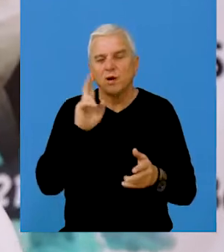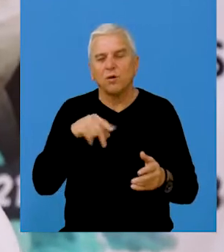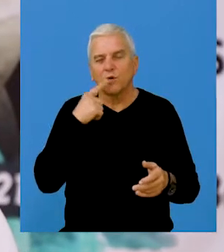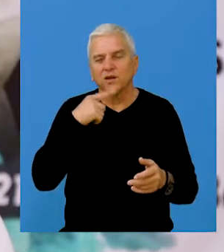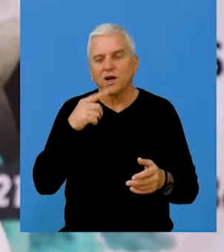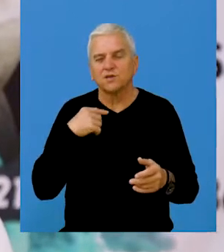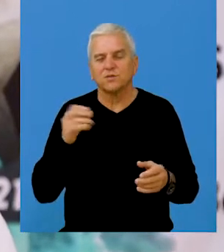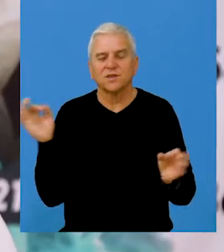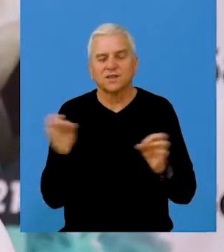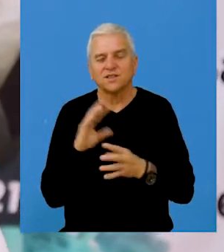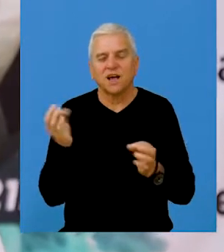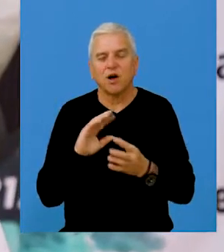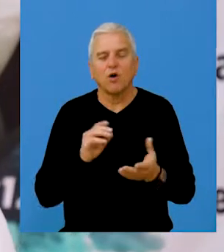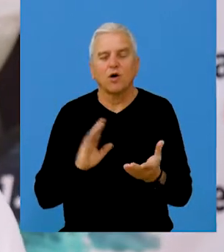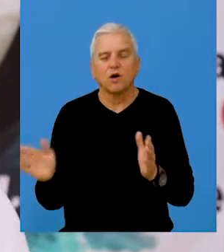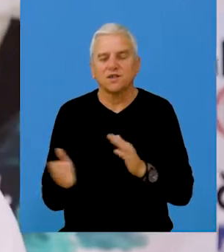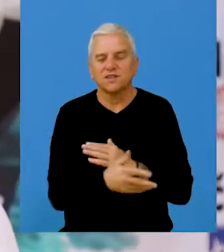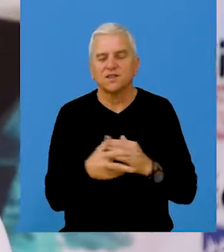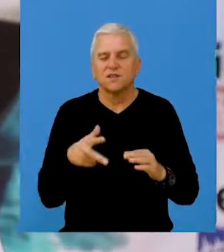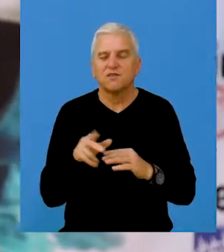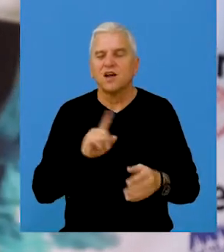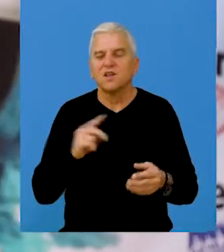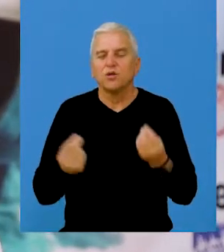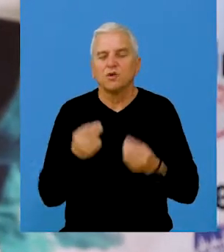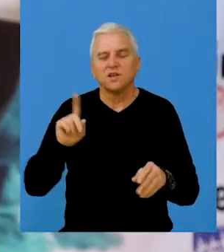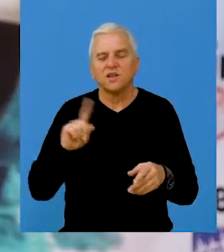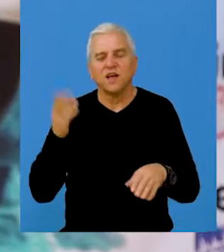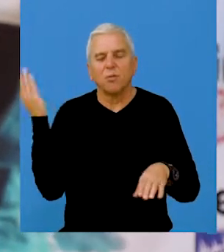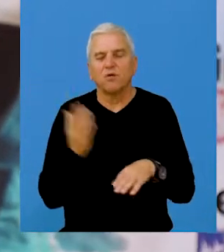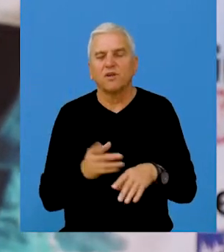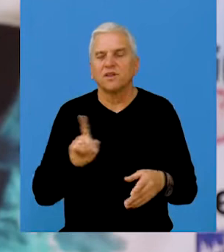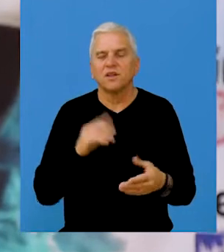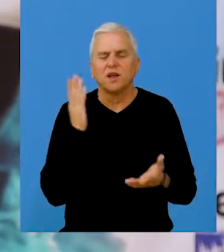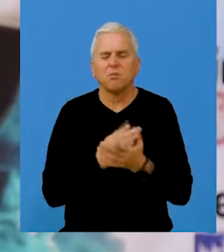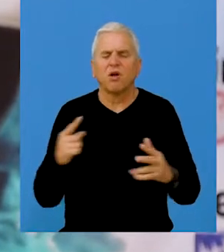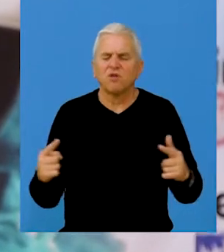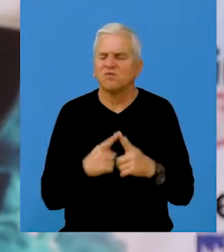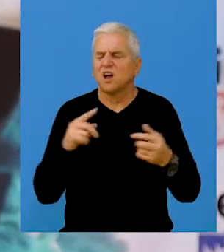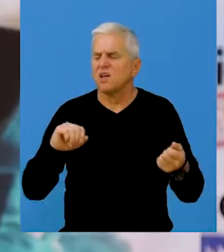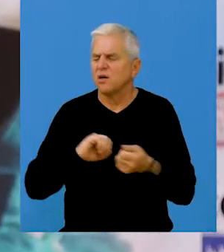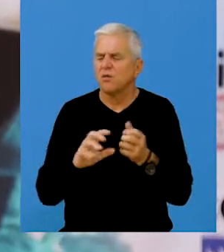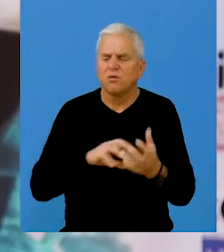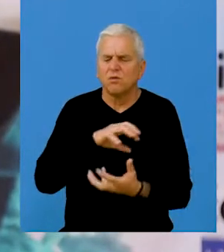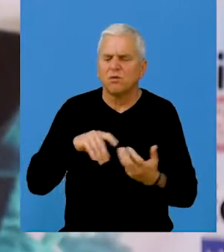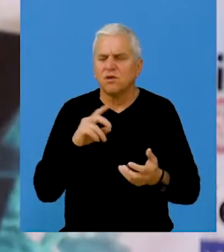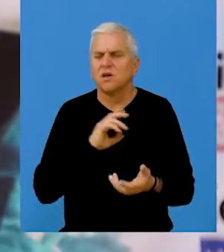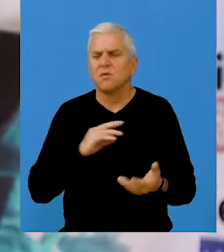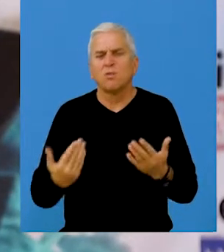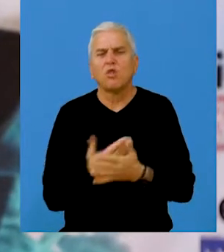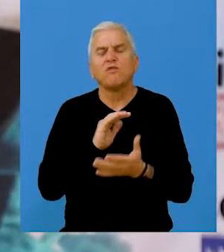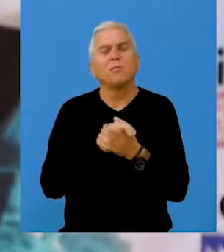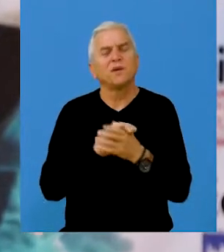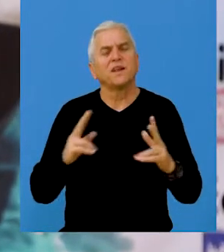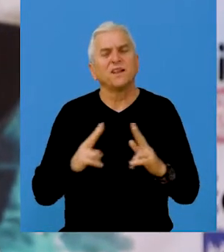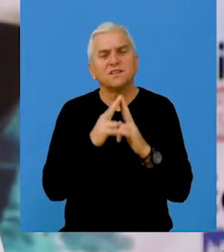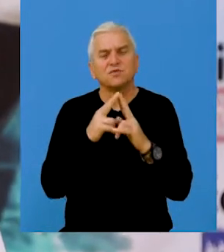budemo predstavljeni kako je on protikao. Najvažnije je da se niko od igrača nije povredio, da nije bilo incidenata, da su stvorili neka nova